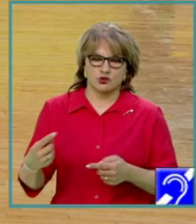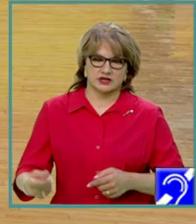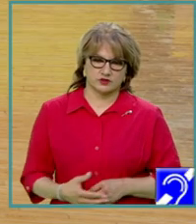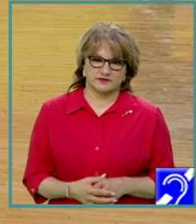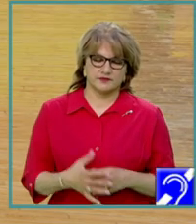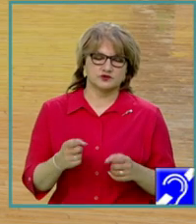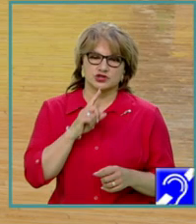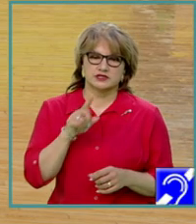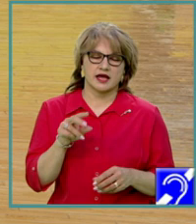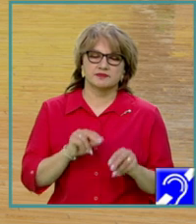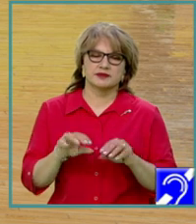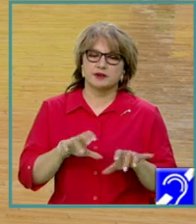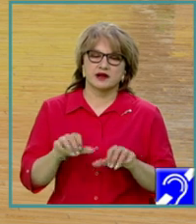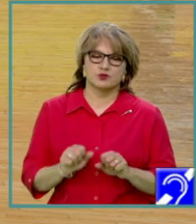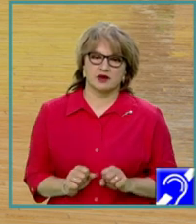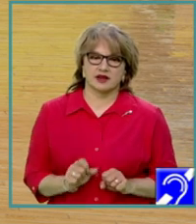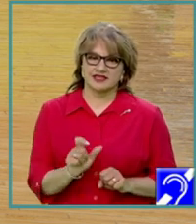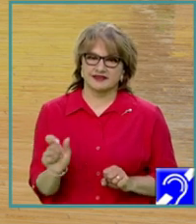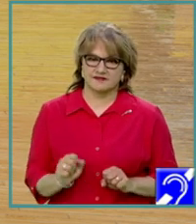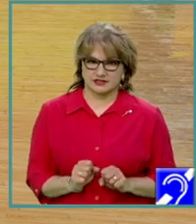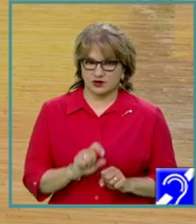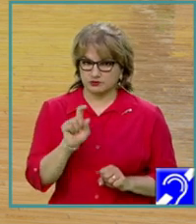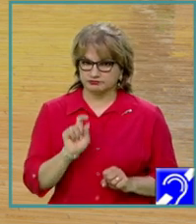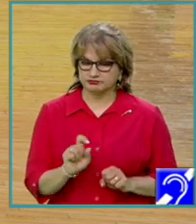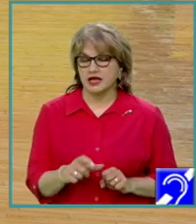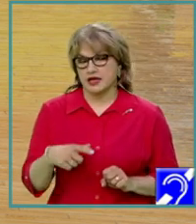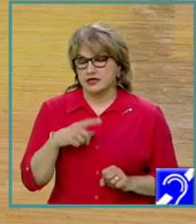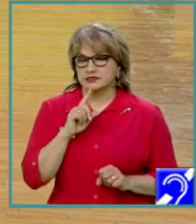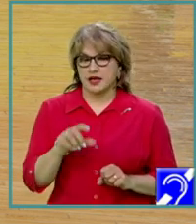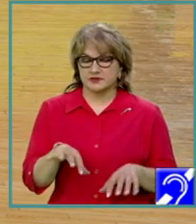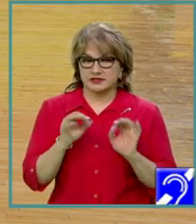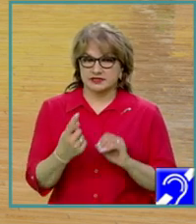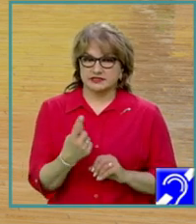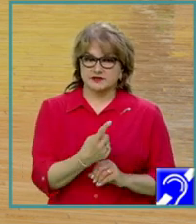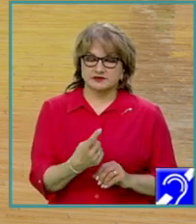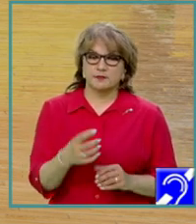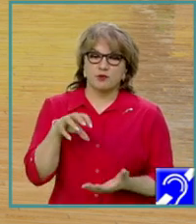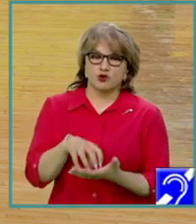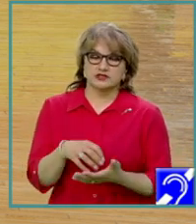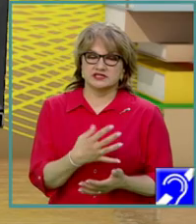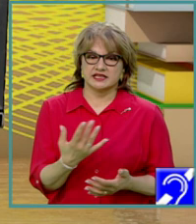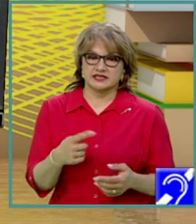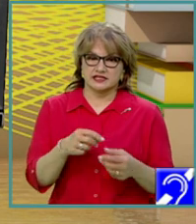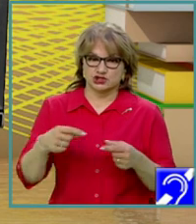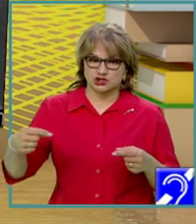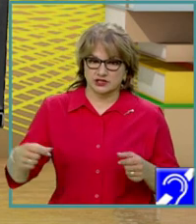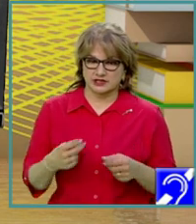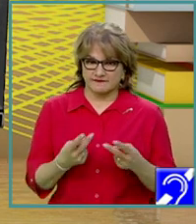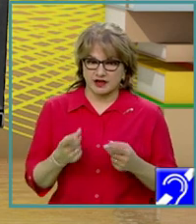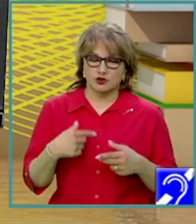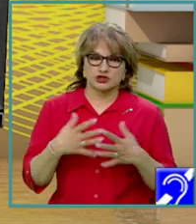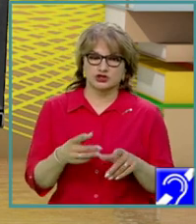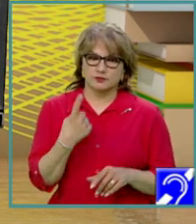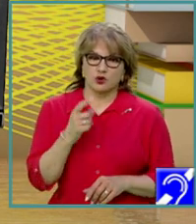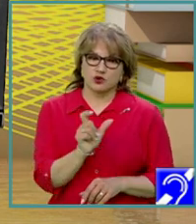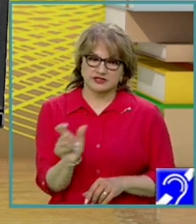Ce presupune prelucrarea secvențelor? Presupune identificarea poziției din șirul de valori, de la care începe o